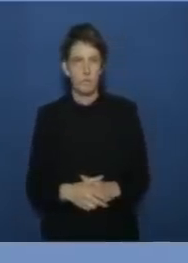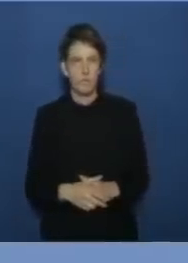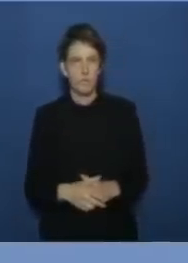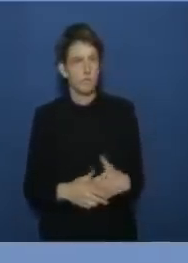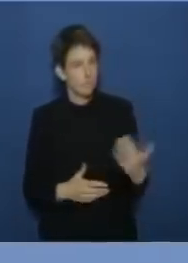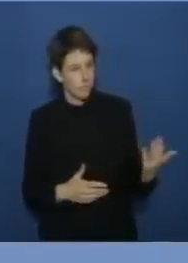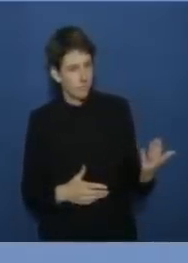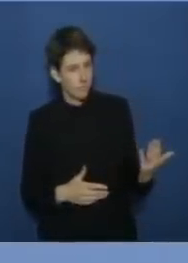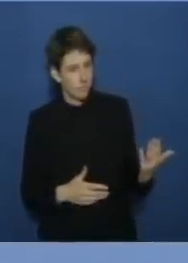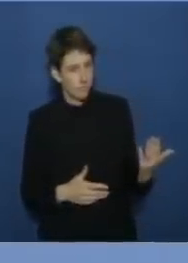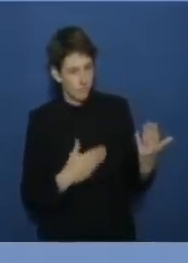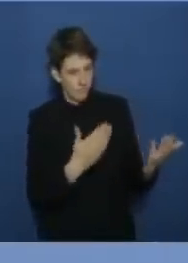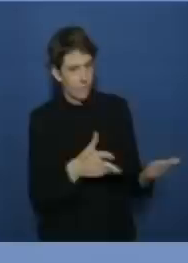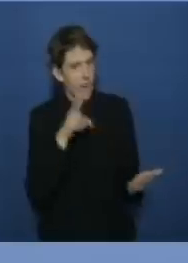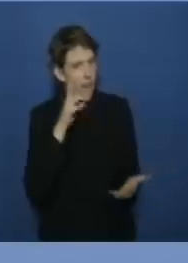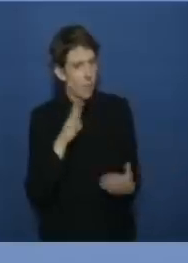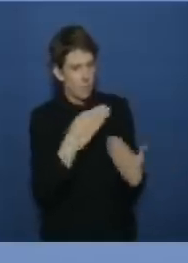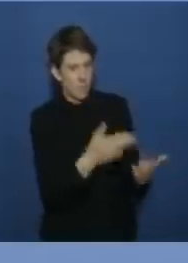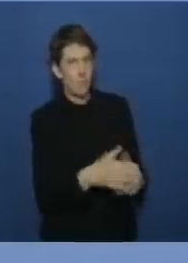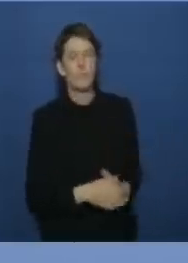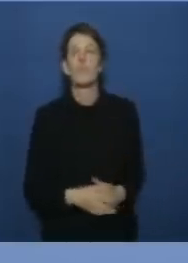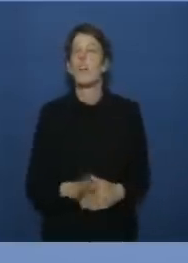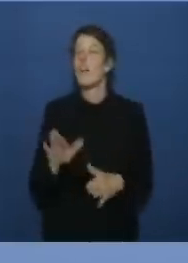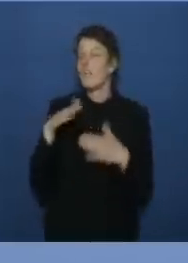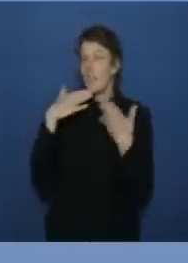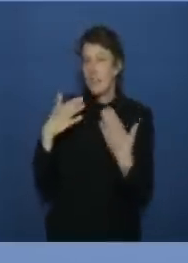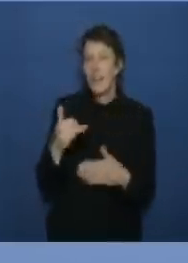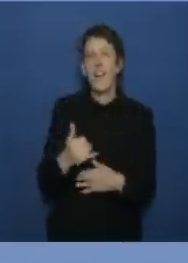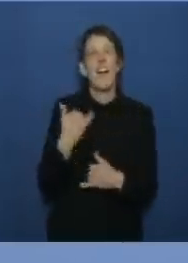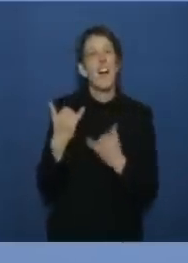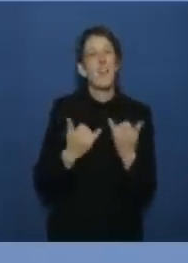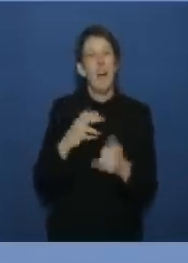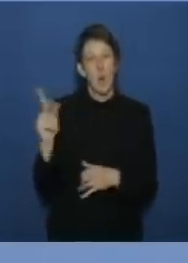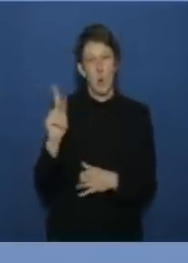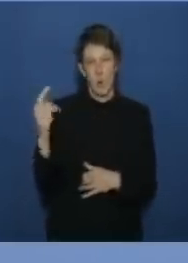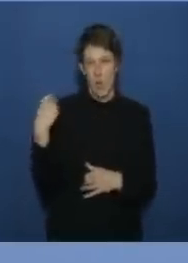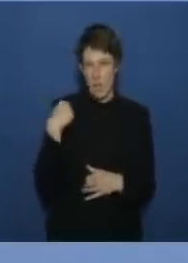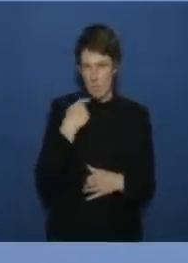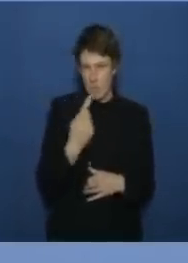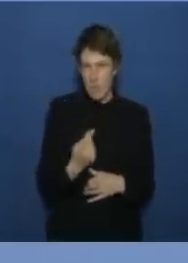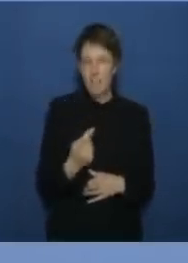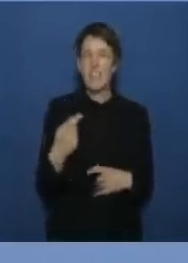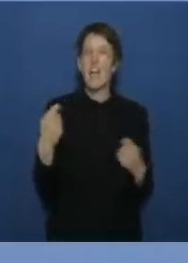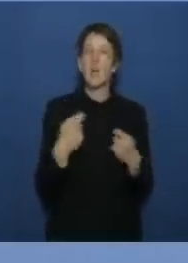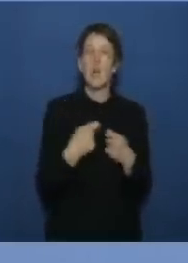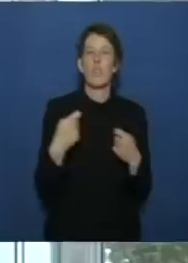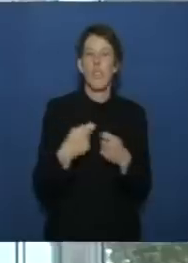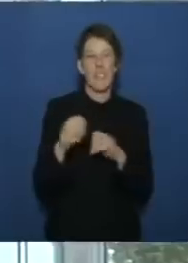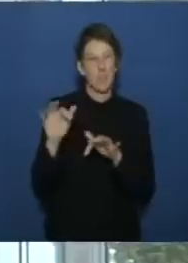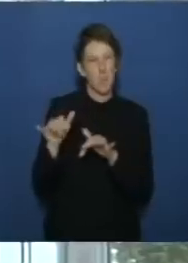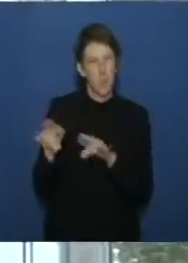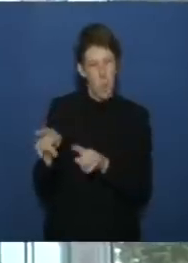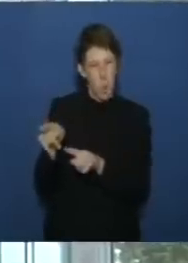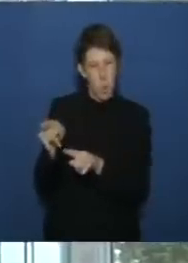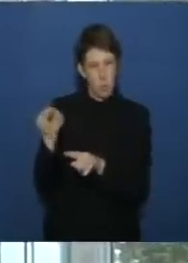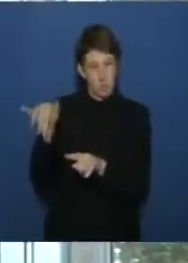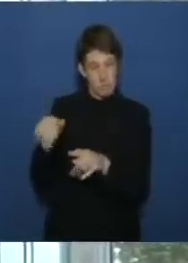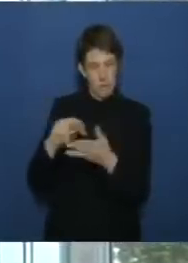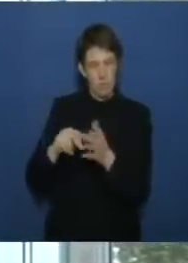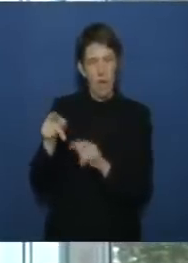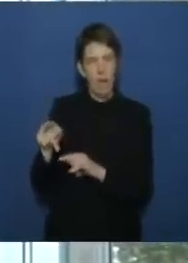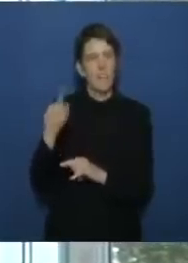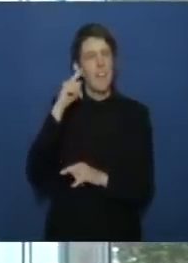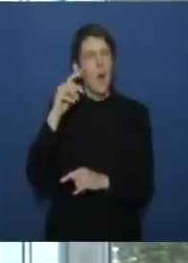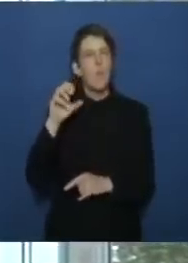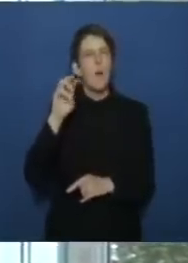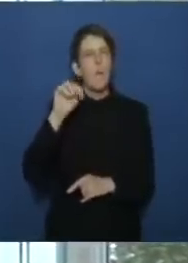bitteschön genau vielen dank frau krüger hatte gerade auf die geplanten kontaktbüros noch mal hingewiesen die in ich